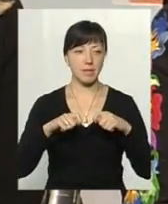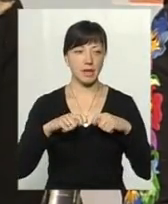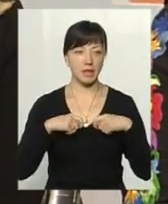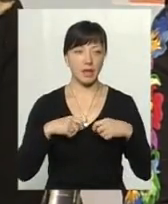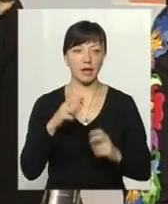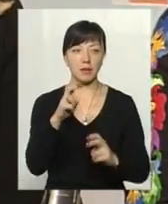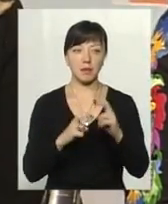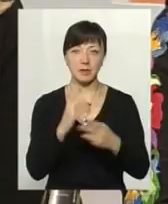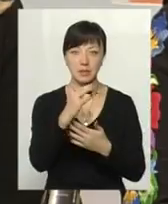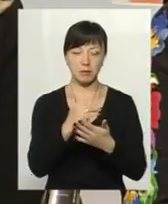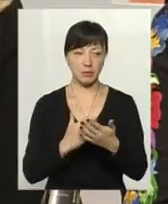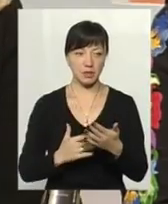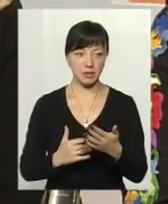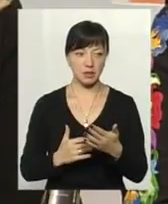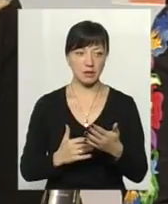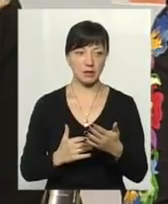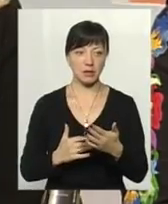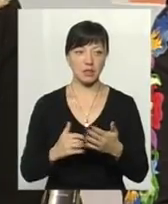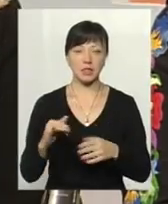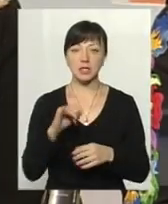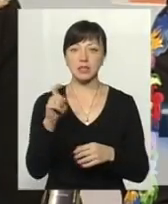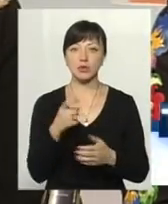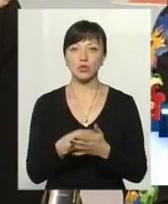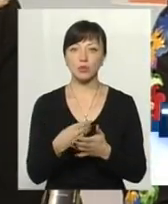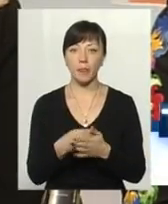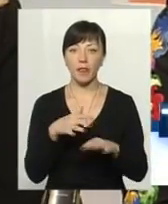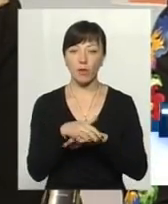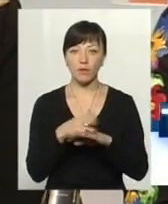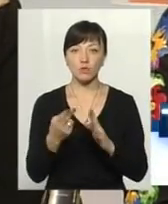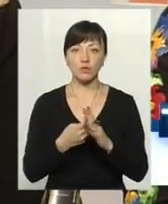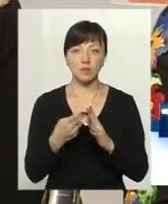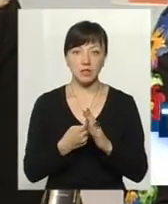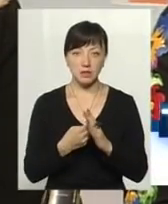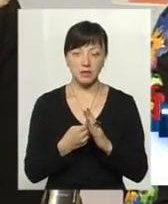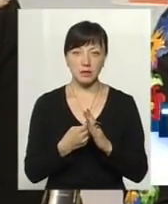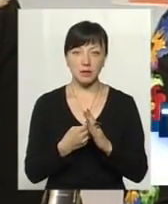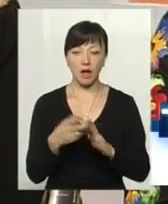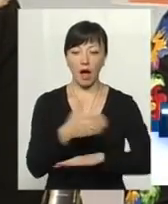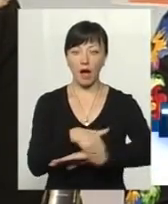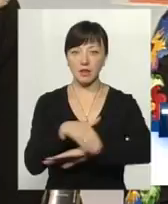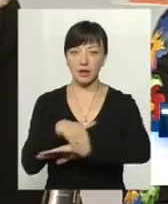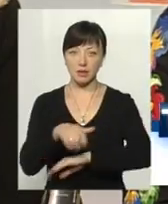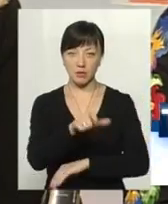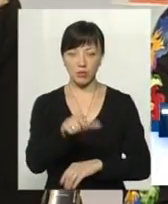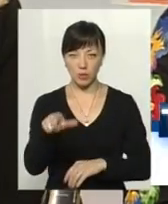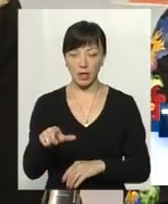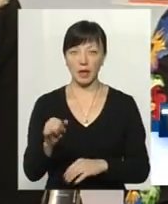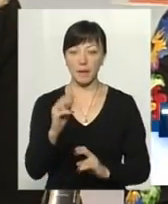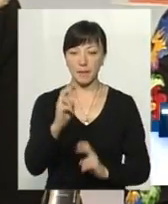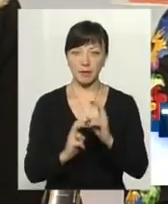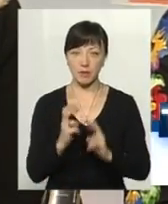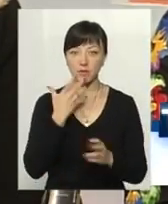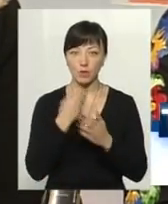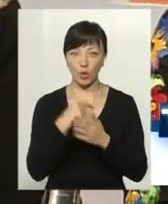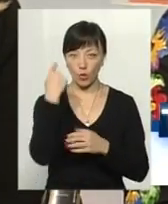підприємство списки з сумами нарахованих субсидій і з адресами споживачів. Підприємство в